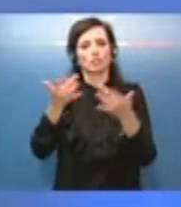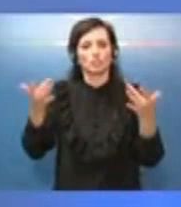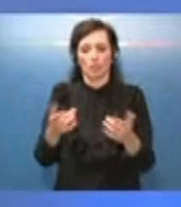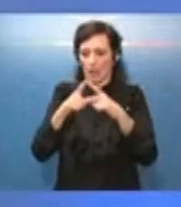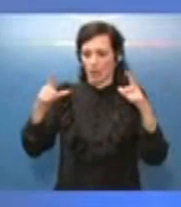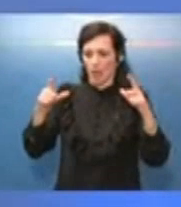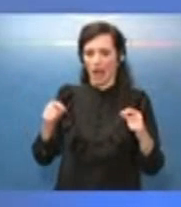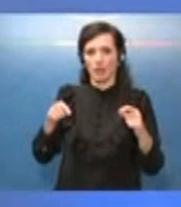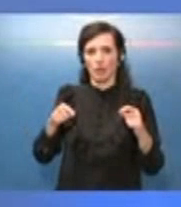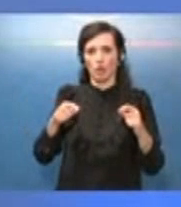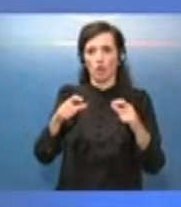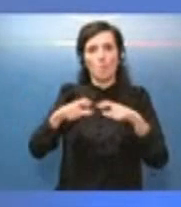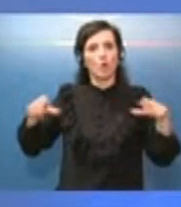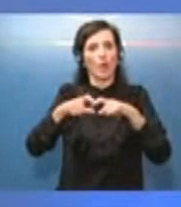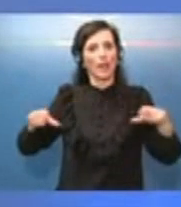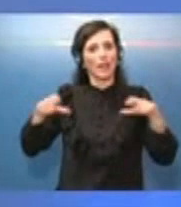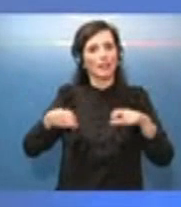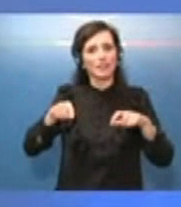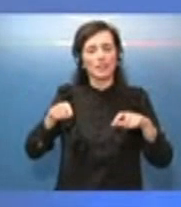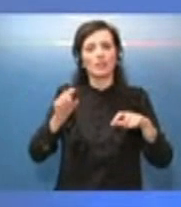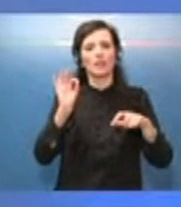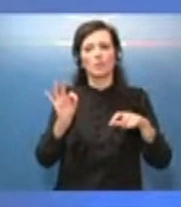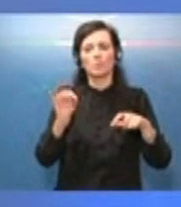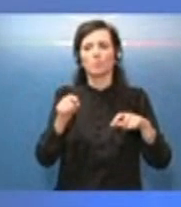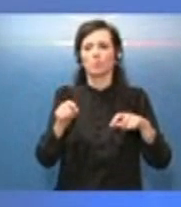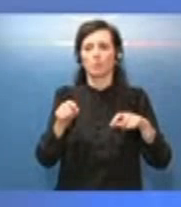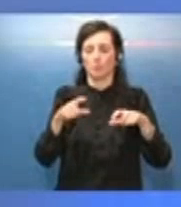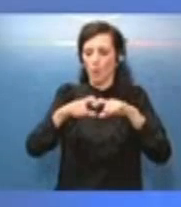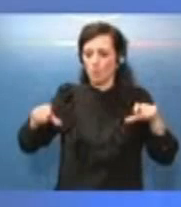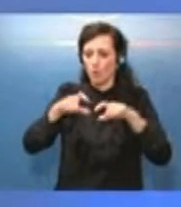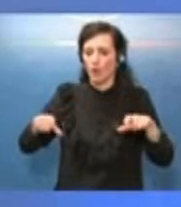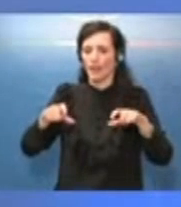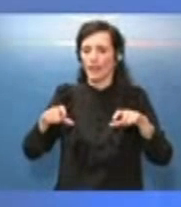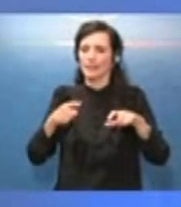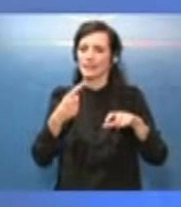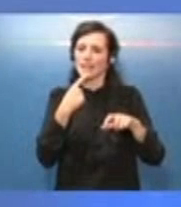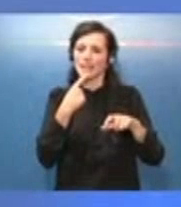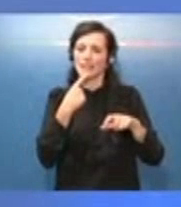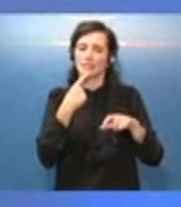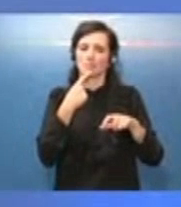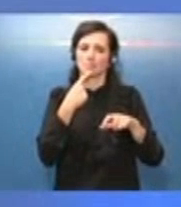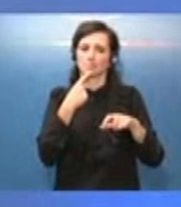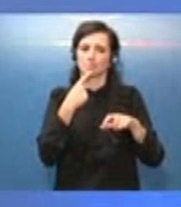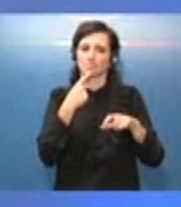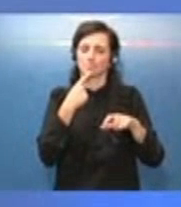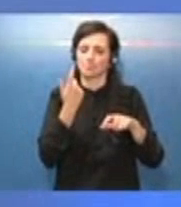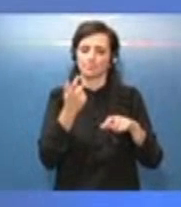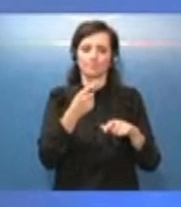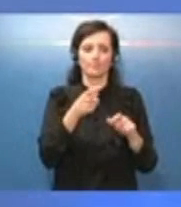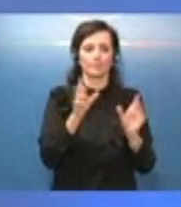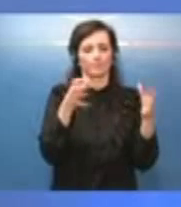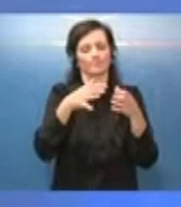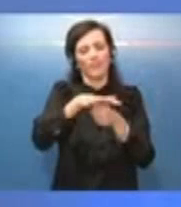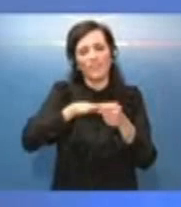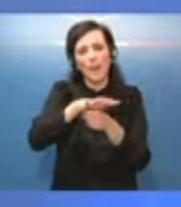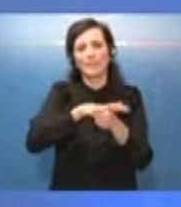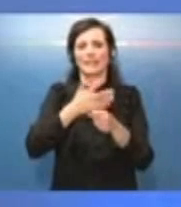bollette, specialmente su quelle fasce di consumo più vulnerabili,